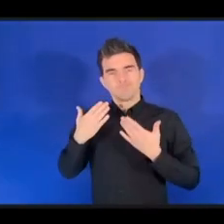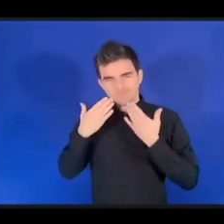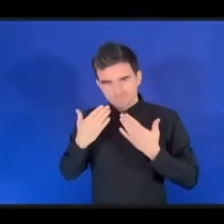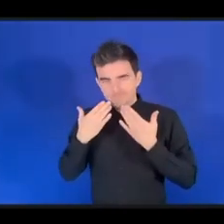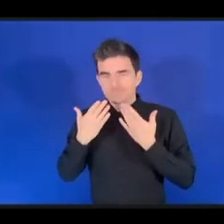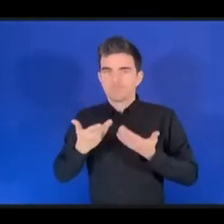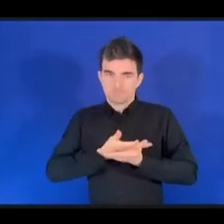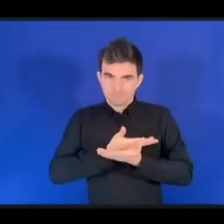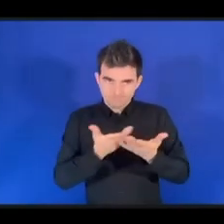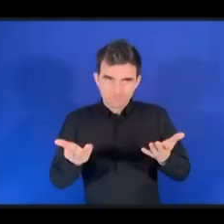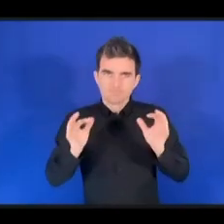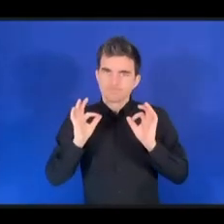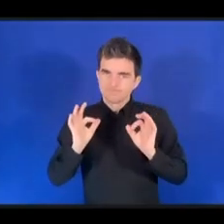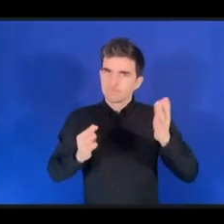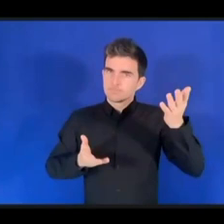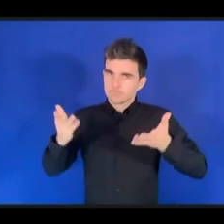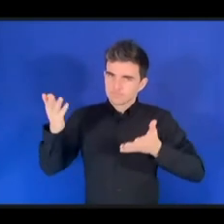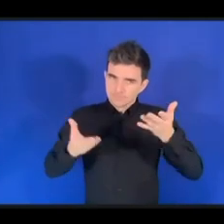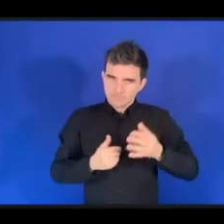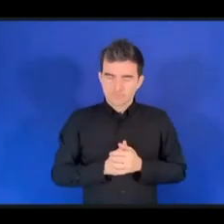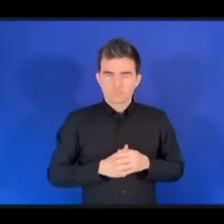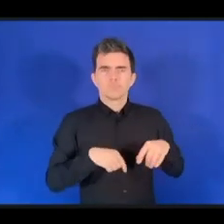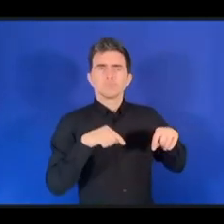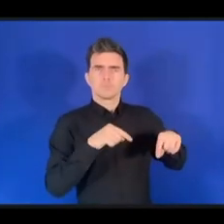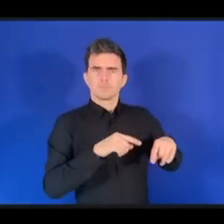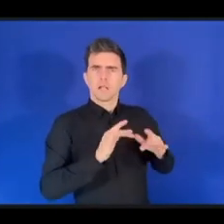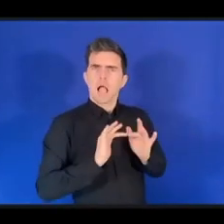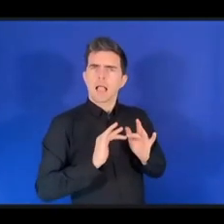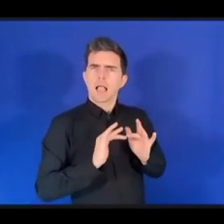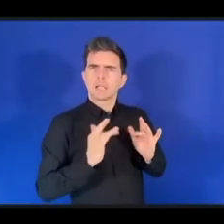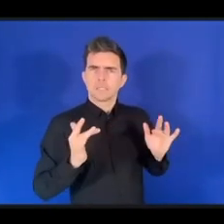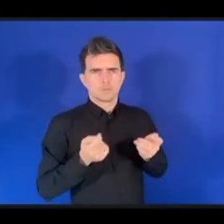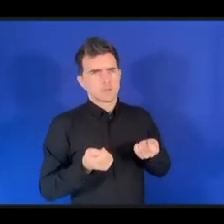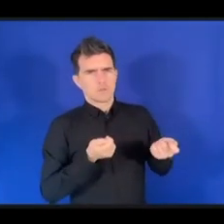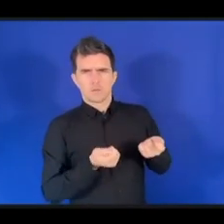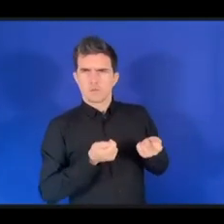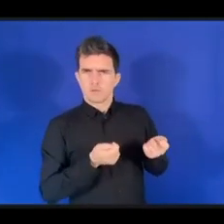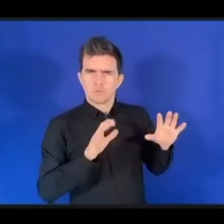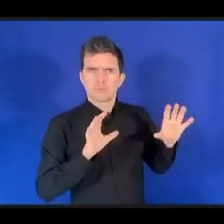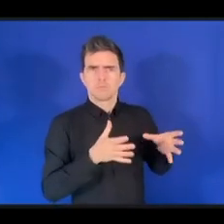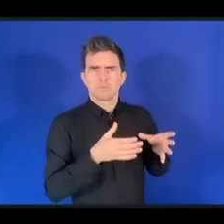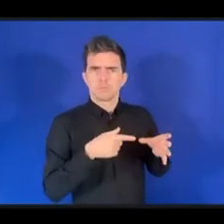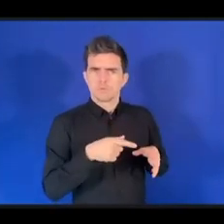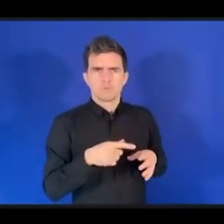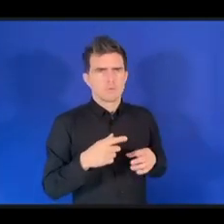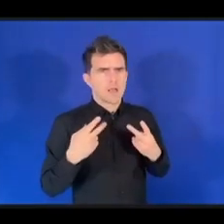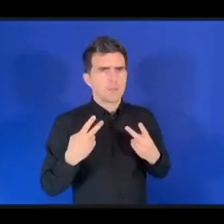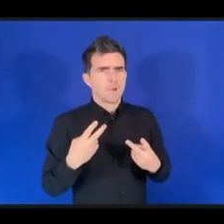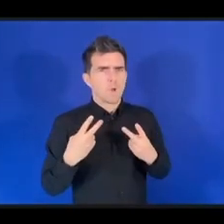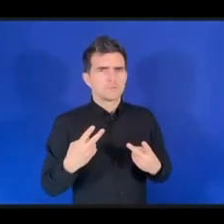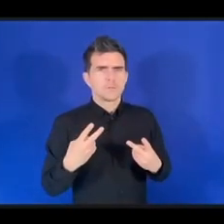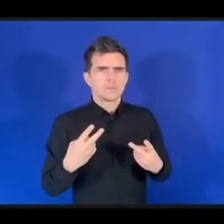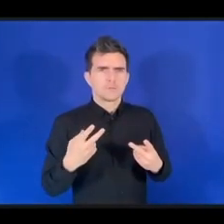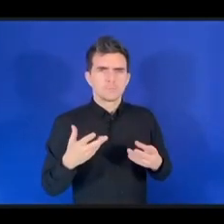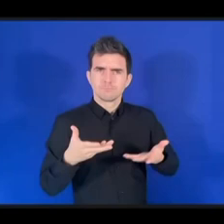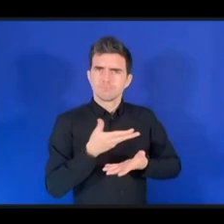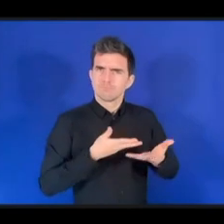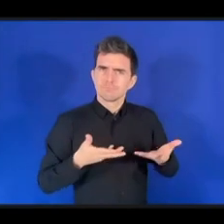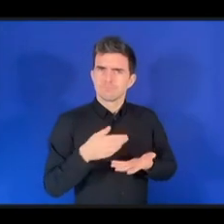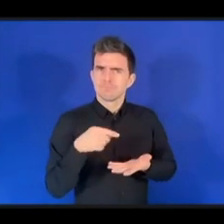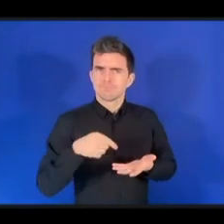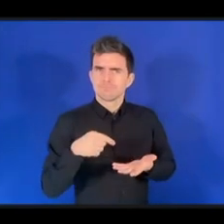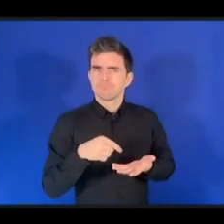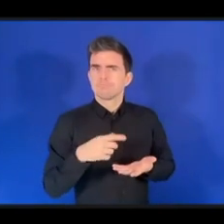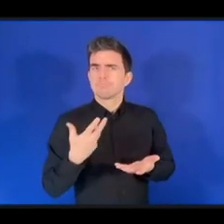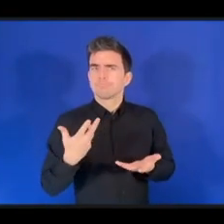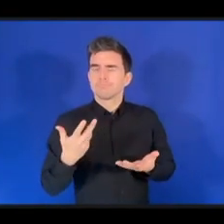IGF. Это самый важный форум в области управления интернетом. И я